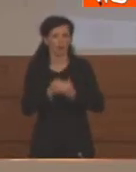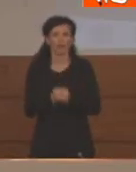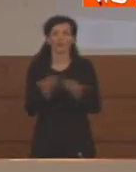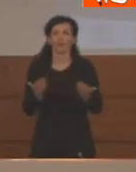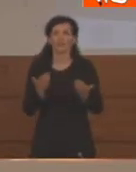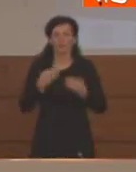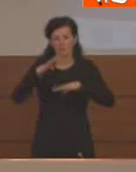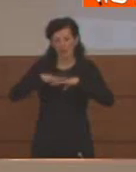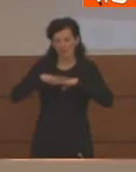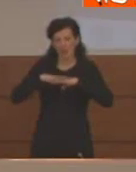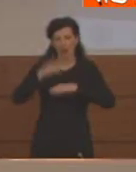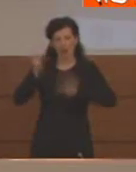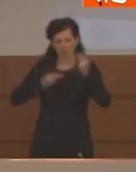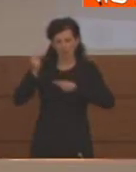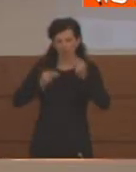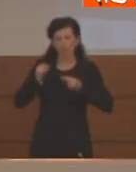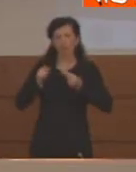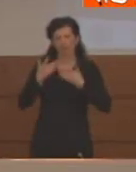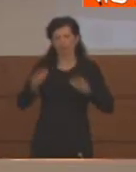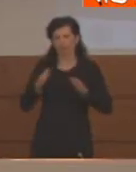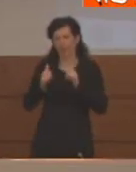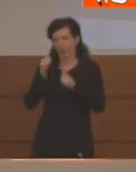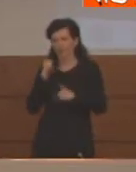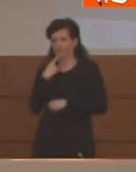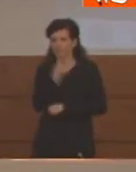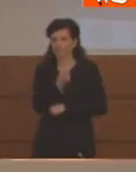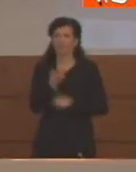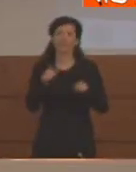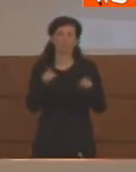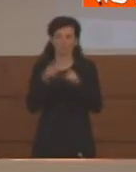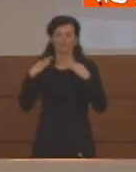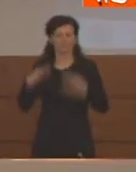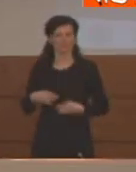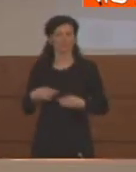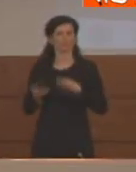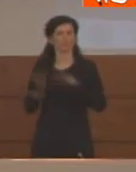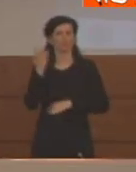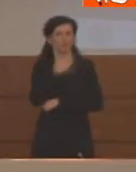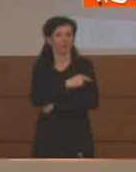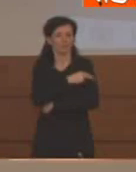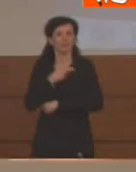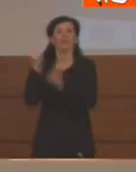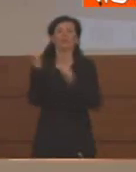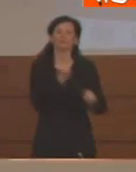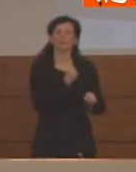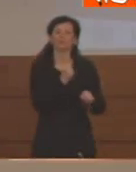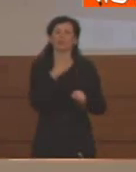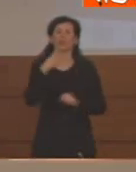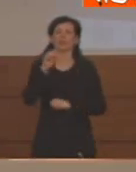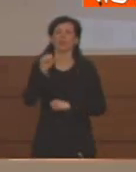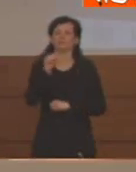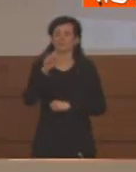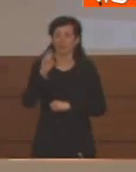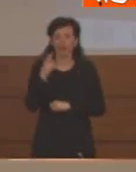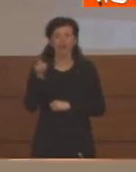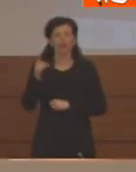matematici avevano predetto, sai, l'Istituto Superiore di Sanità, insieme alla Fondazione Bruno Kessler da tempo, ha costruito dei